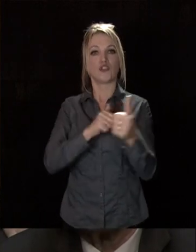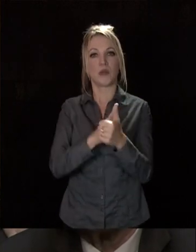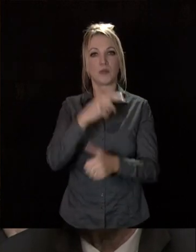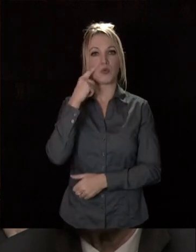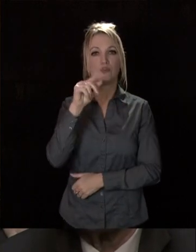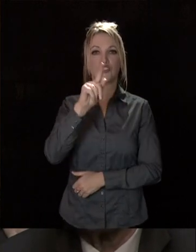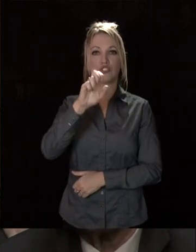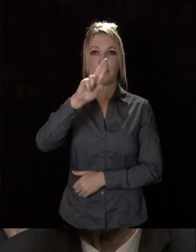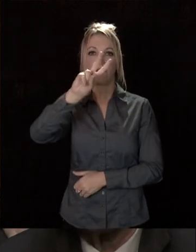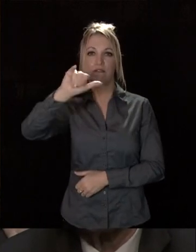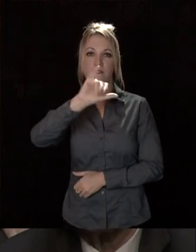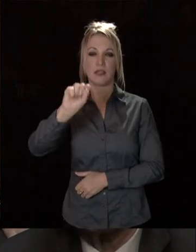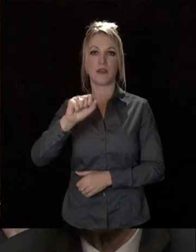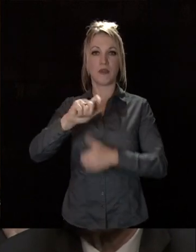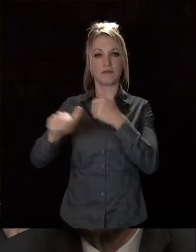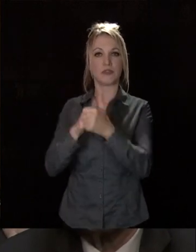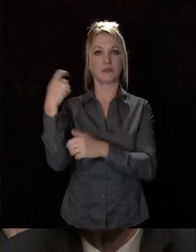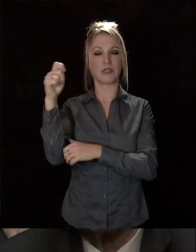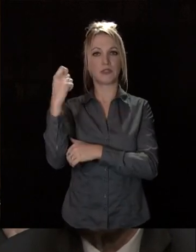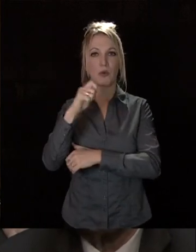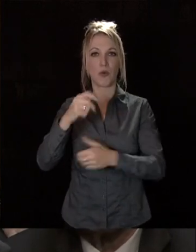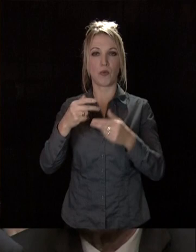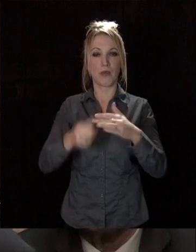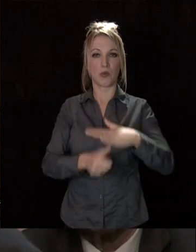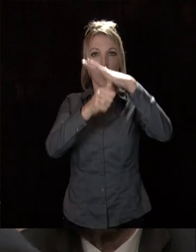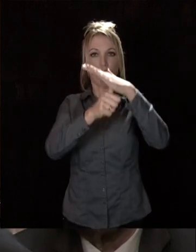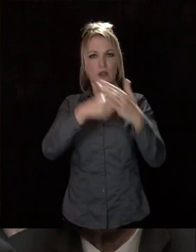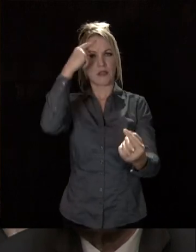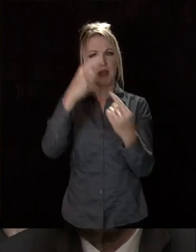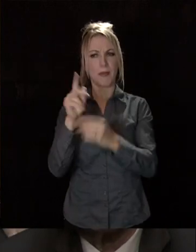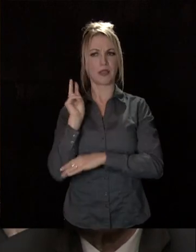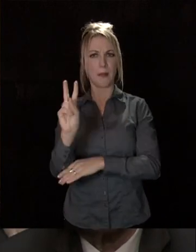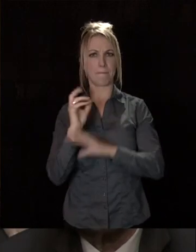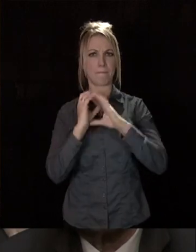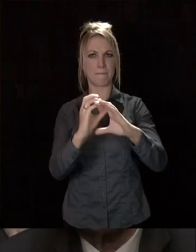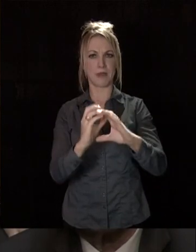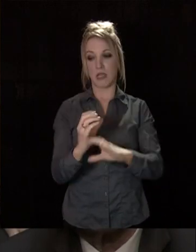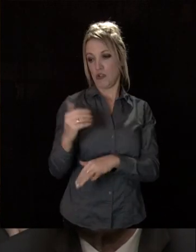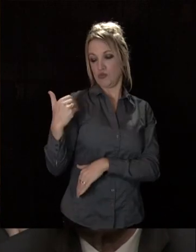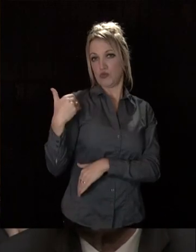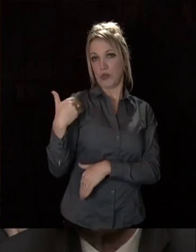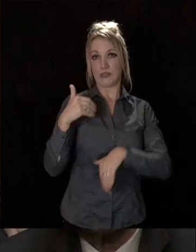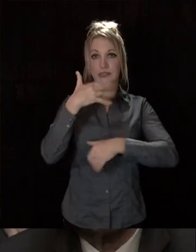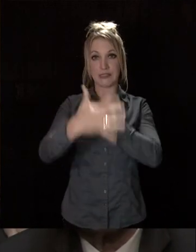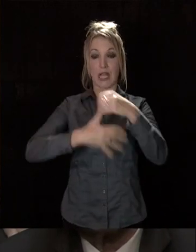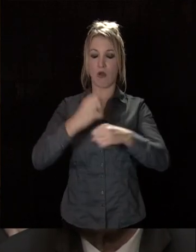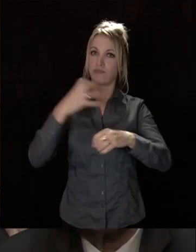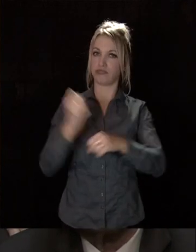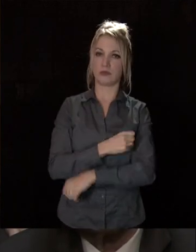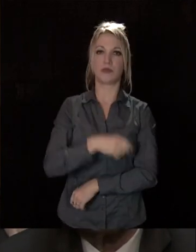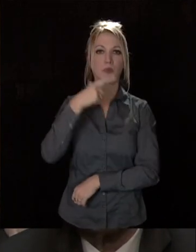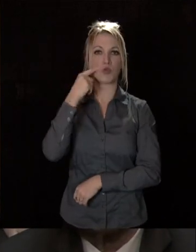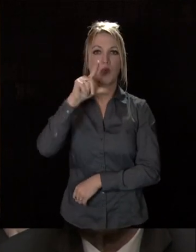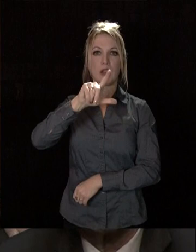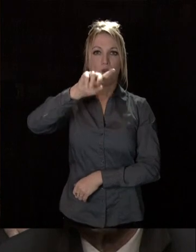Gervais, vice-président de la métropole, en charge du tram, qui vient de fêter cinq ans d'un immense succès. Pierre Lévesque,